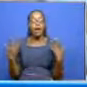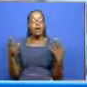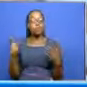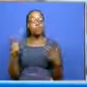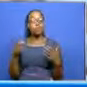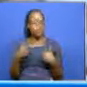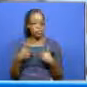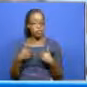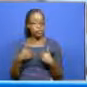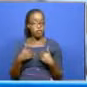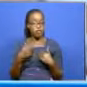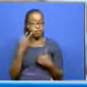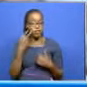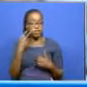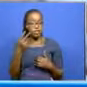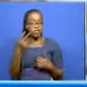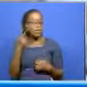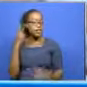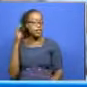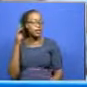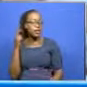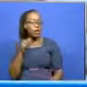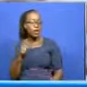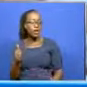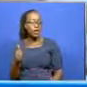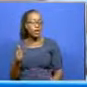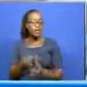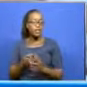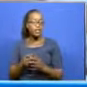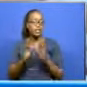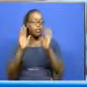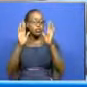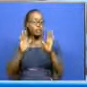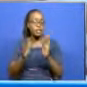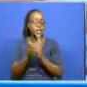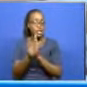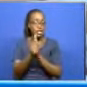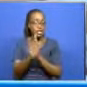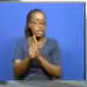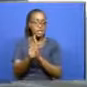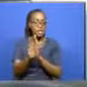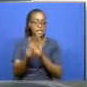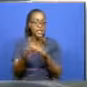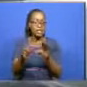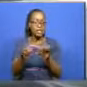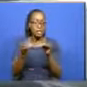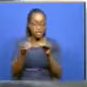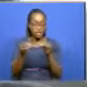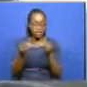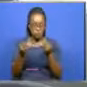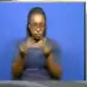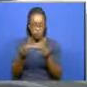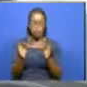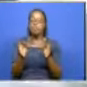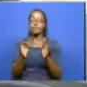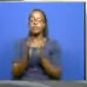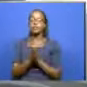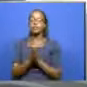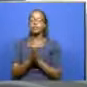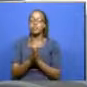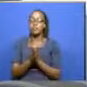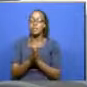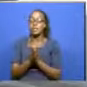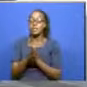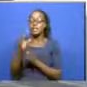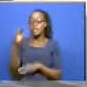ukeuna eza kuona, ukeuna eza kusikia, ni umuhimu sana uchukue skills ambazo unapewa. Katibu muandamizi katika uzara